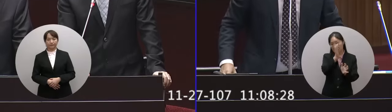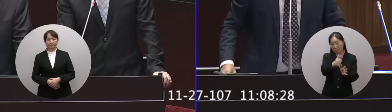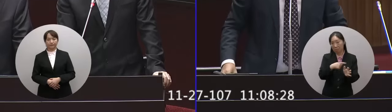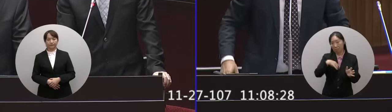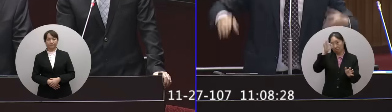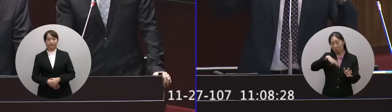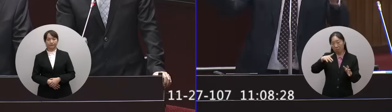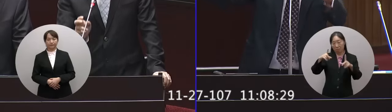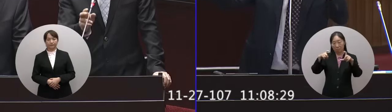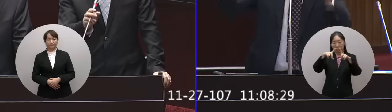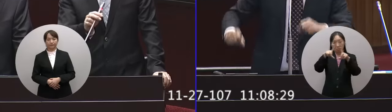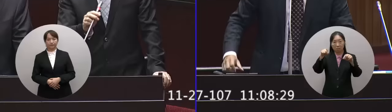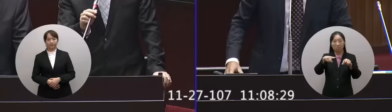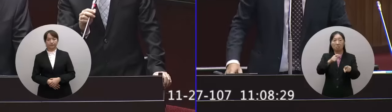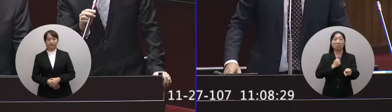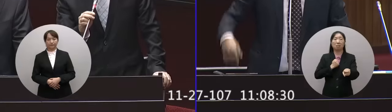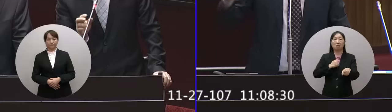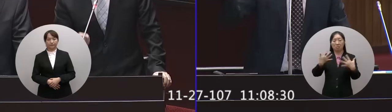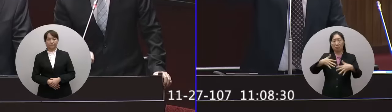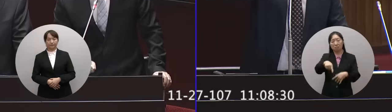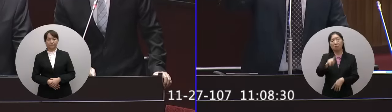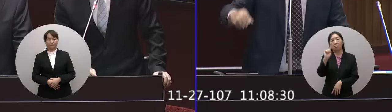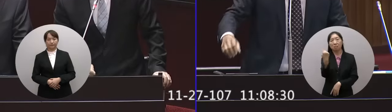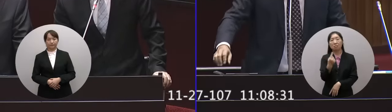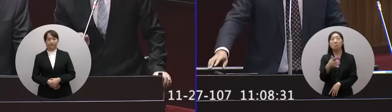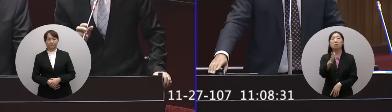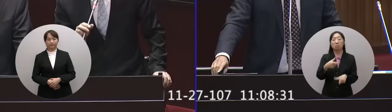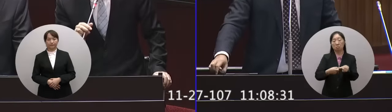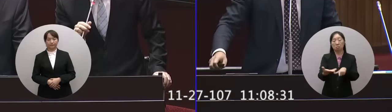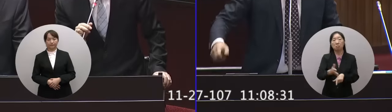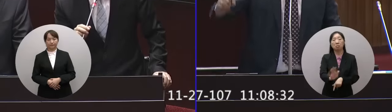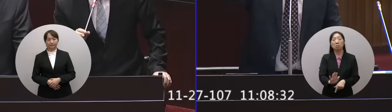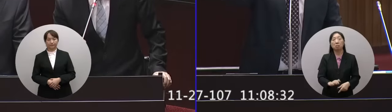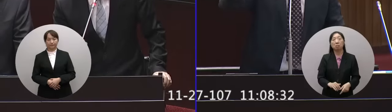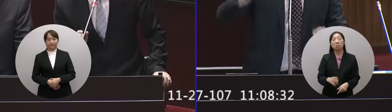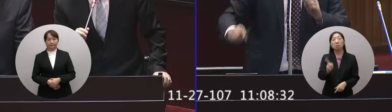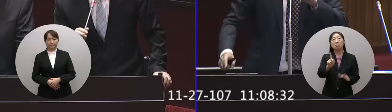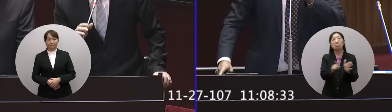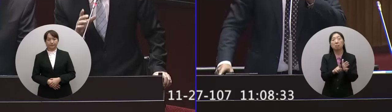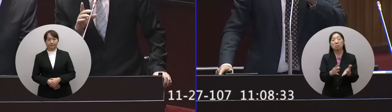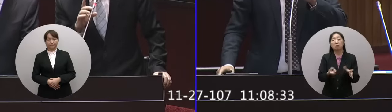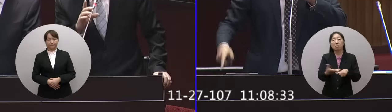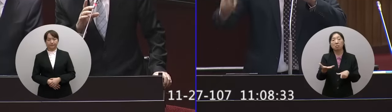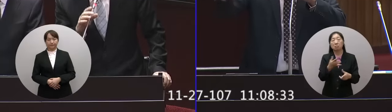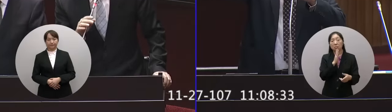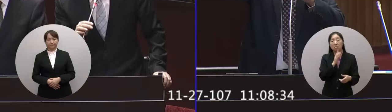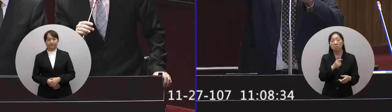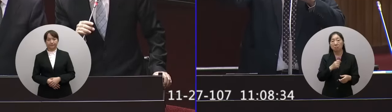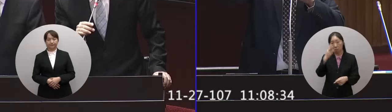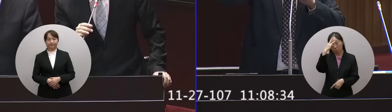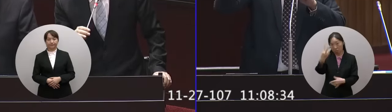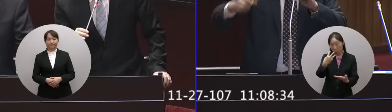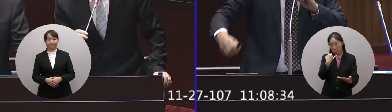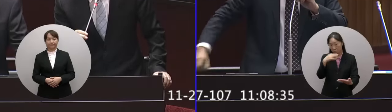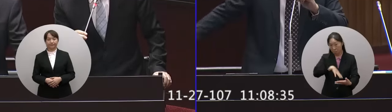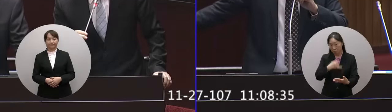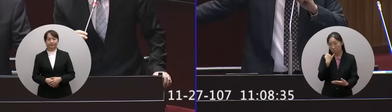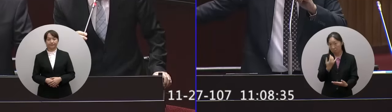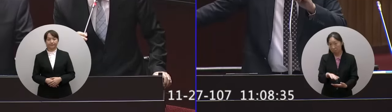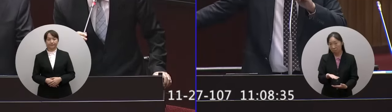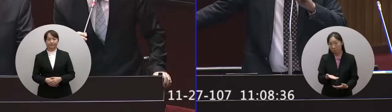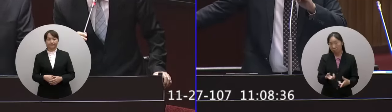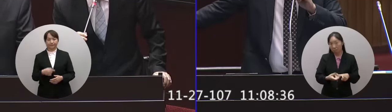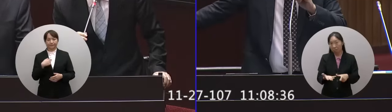這個照片你也知道問題在那裡為什麼不公布什麼時候公布三天之內公布可不可以